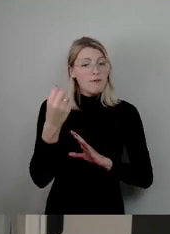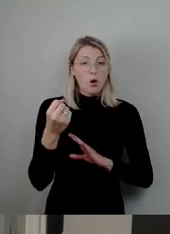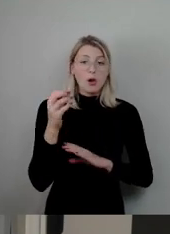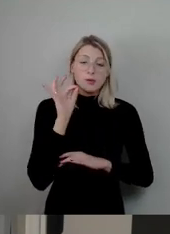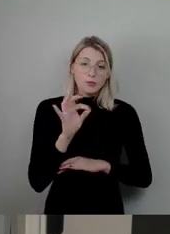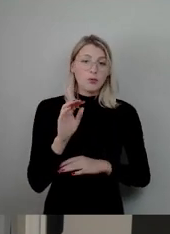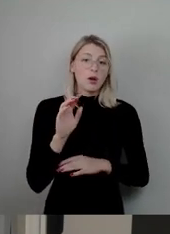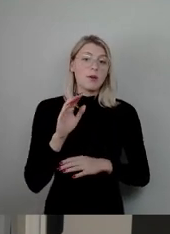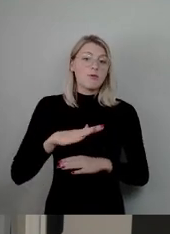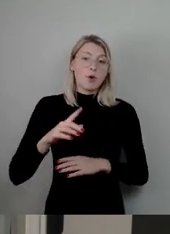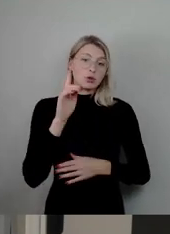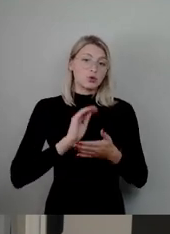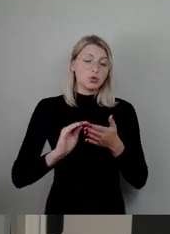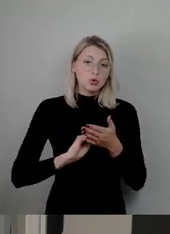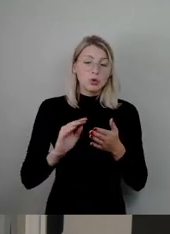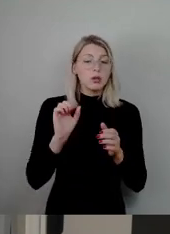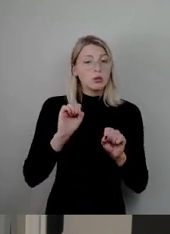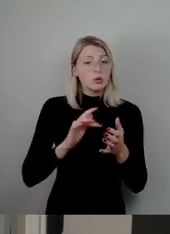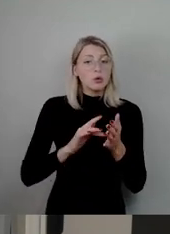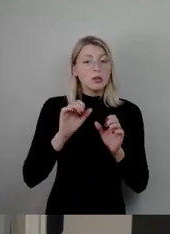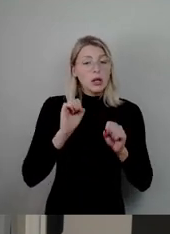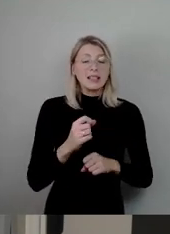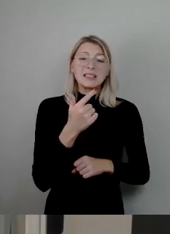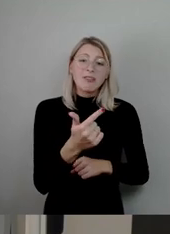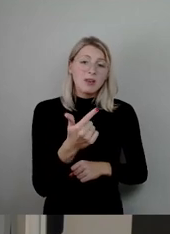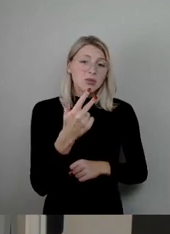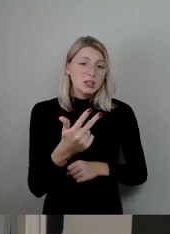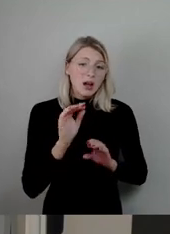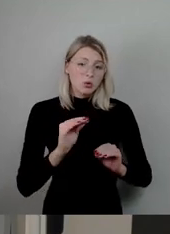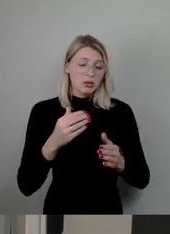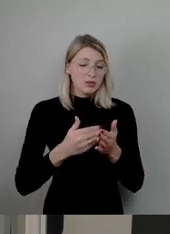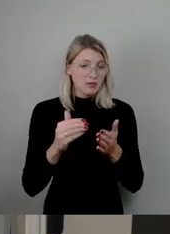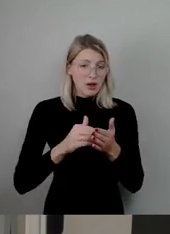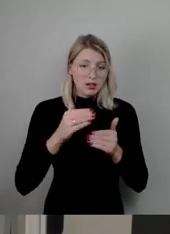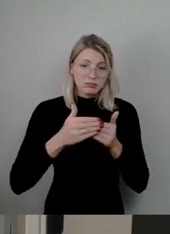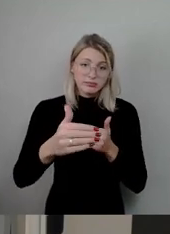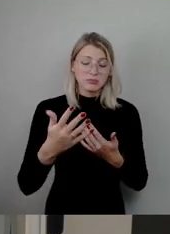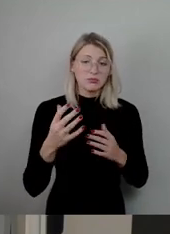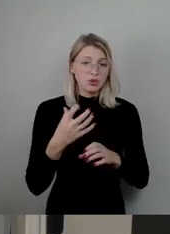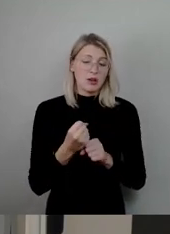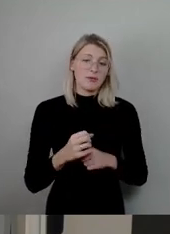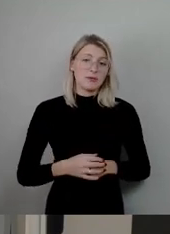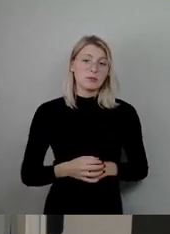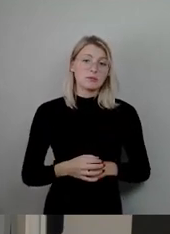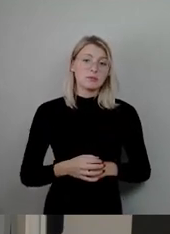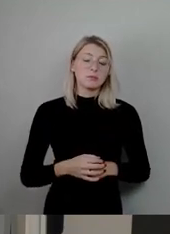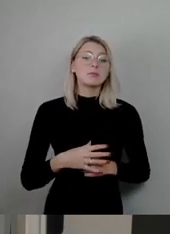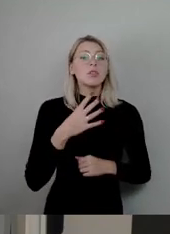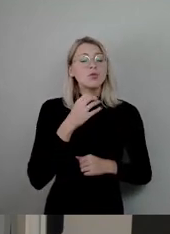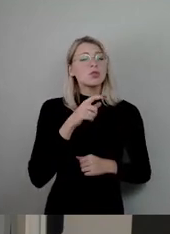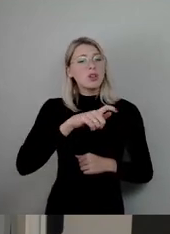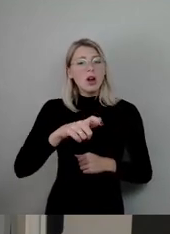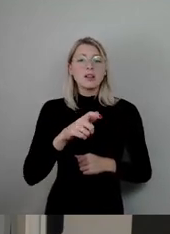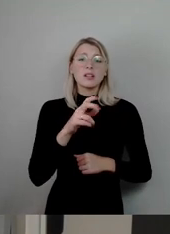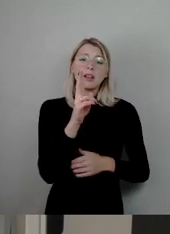Dann könnten sie wenigstens zwei oder drei fortführen. Lassen Sie uns die Menschen, die lesen und schreiben lernen wollen, jetzt